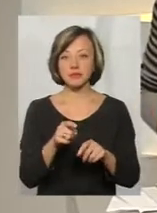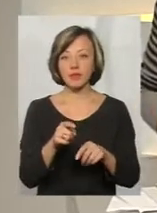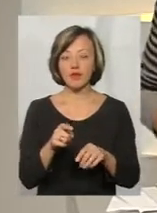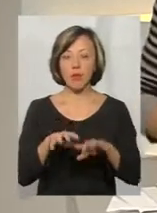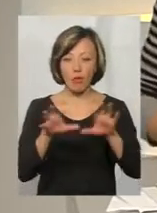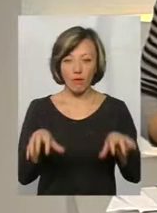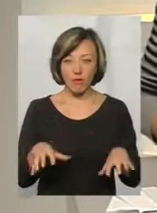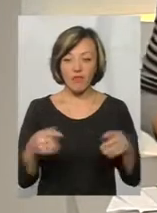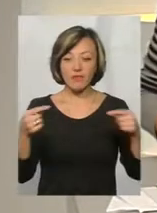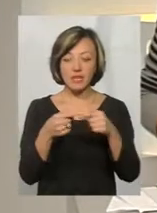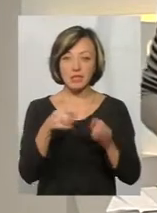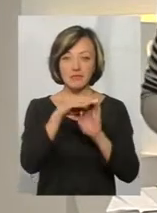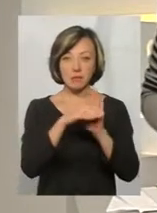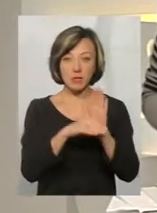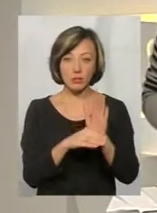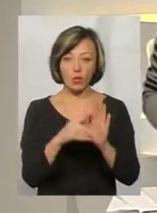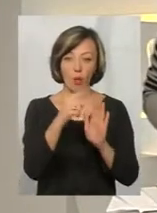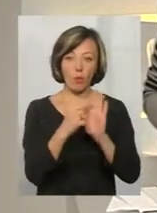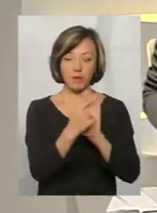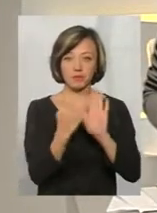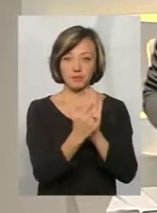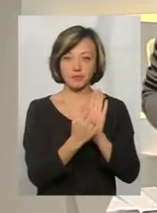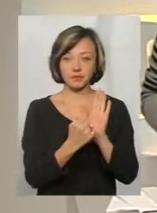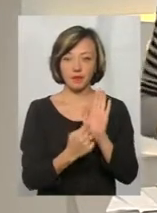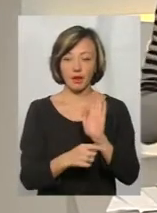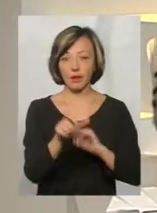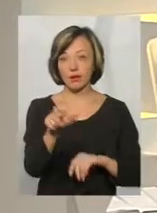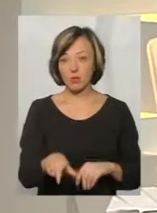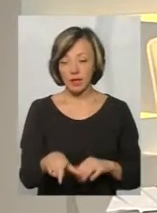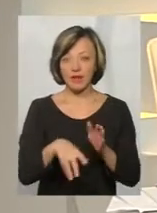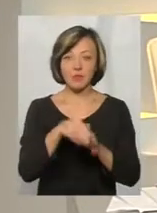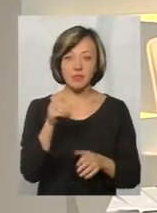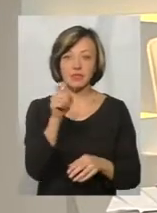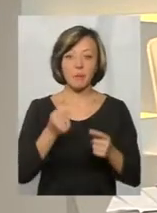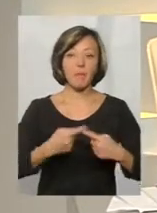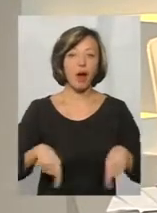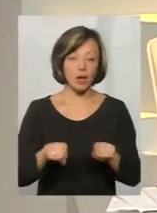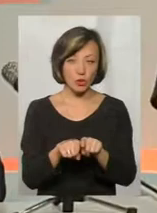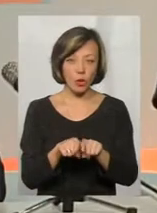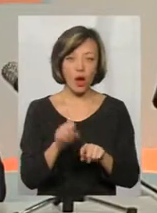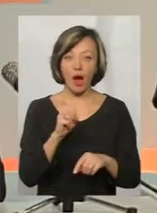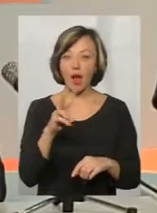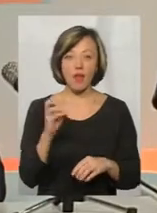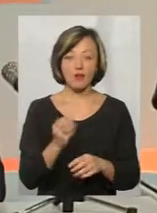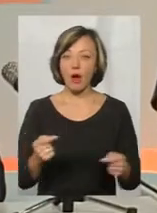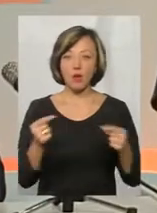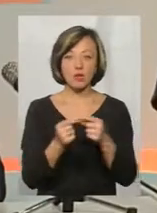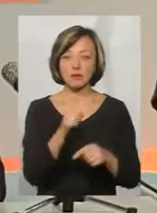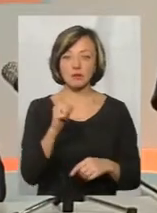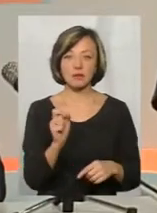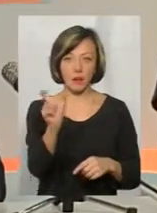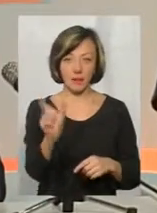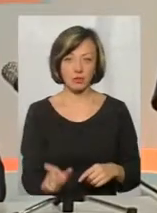списку, і безпосередньо виборець голосує за партією, а не конкретно за